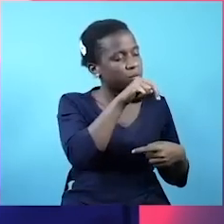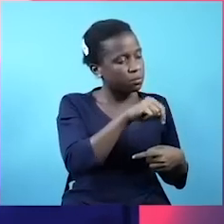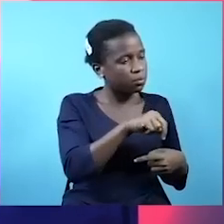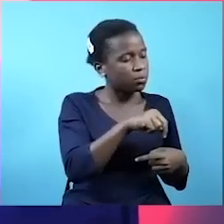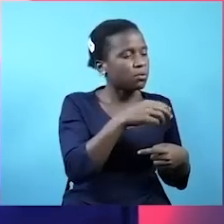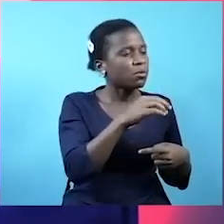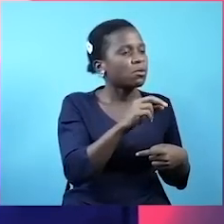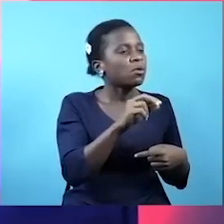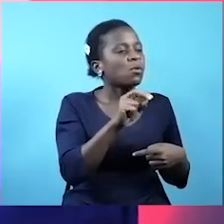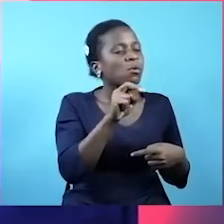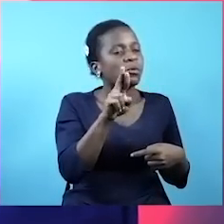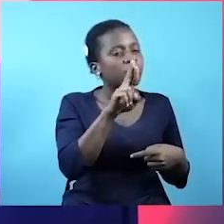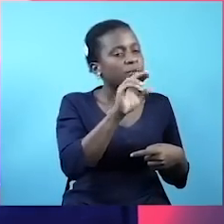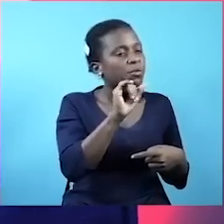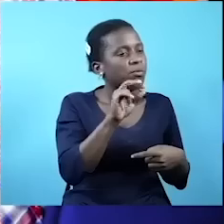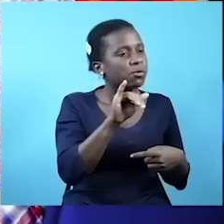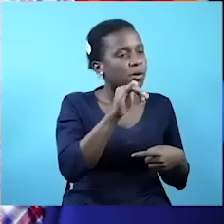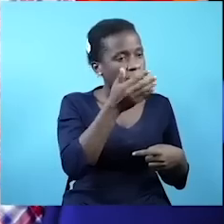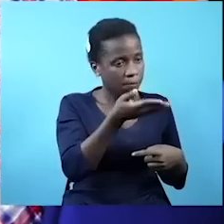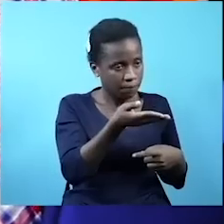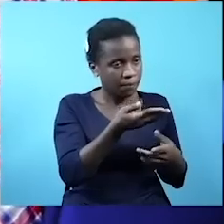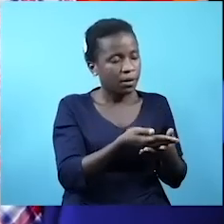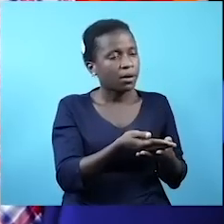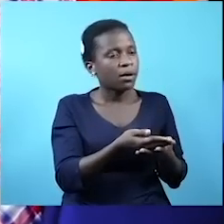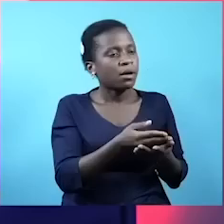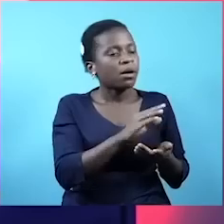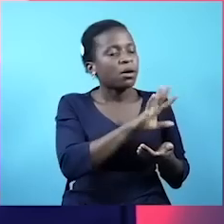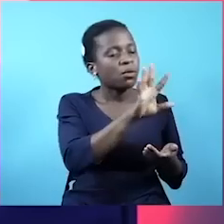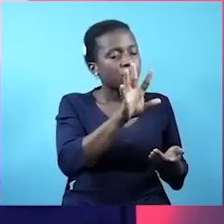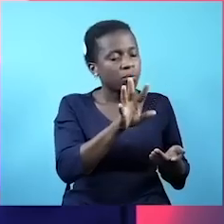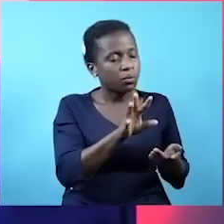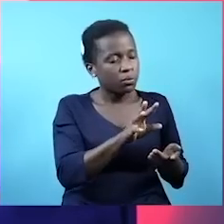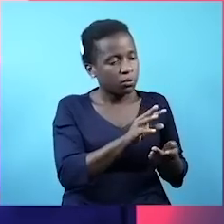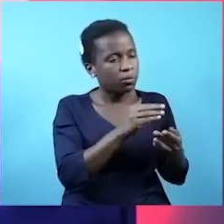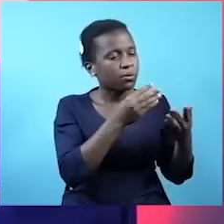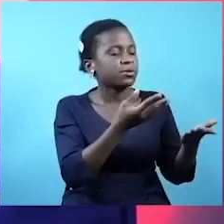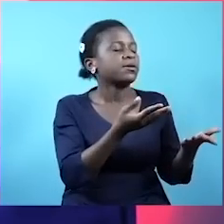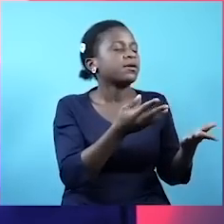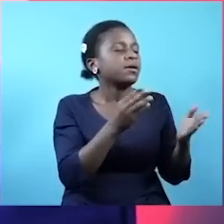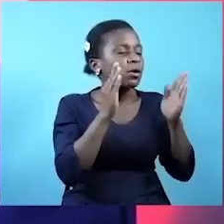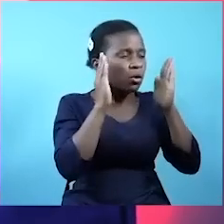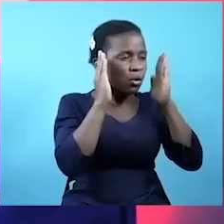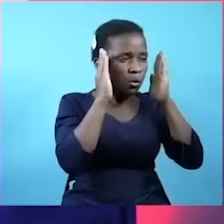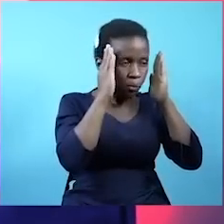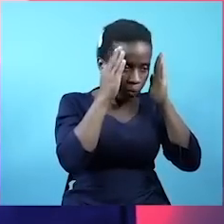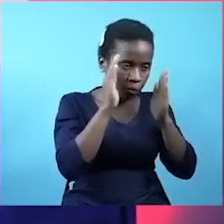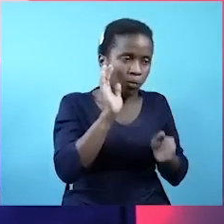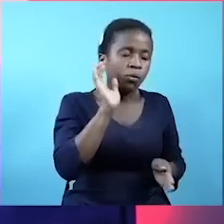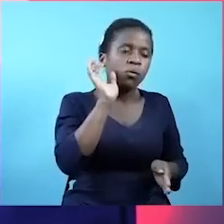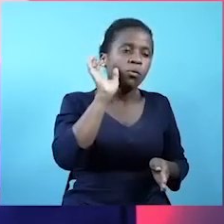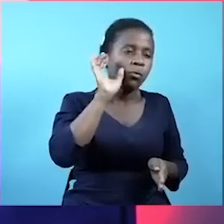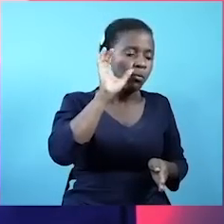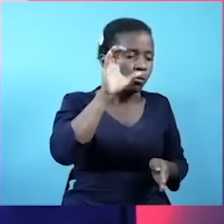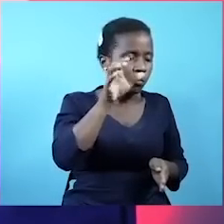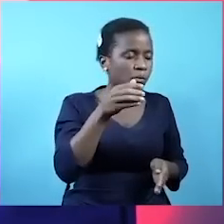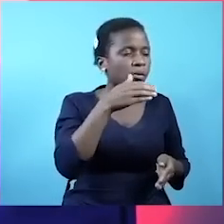Mgogoro ulikuwa kuihancha. Ulikuwa kijicha kegonga. Mkuwa mkuwa naenda pale. Wezi kukimbiu na kunja kujificha dodoma hapa hafo na